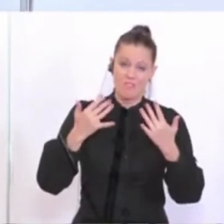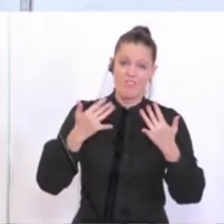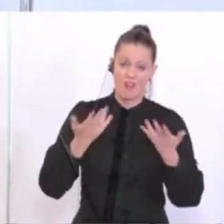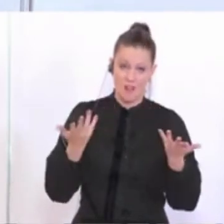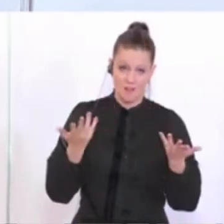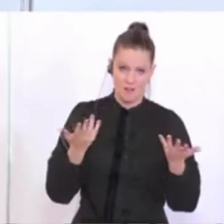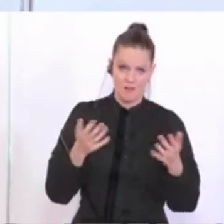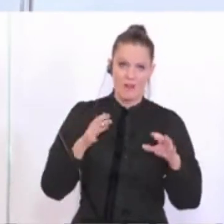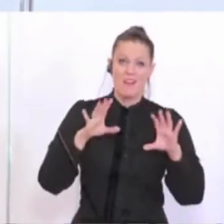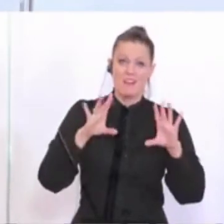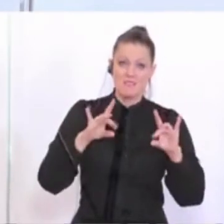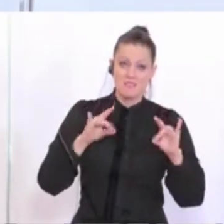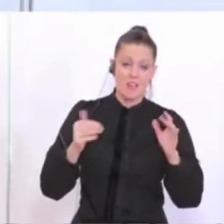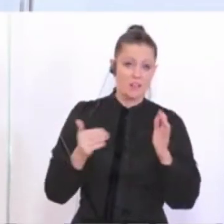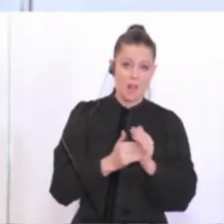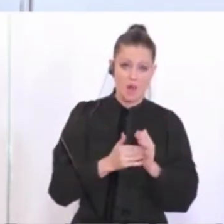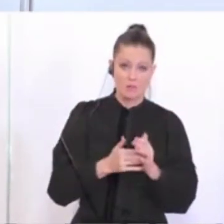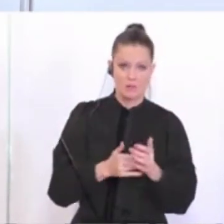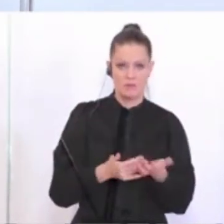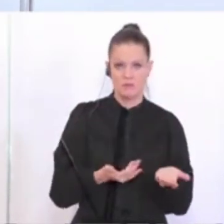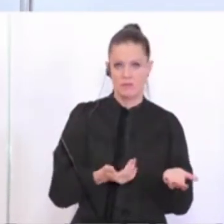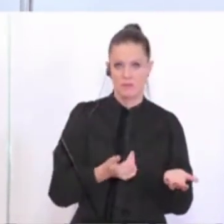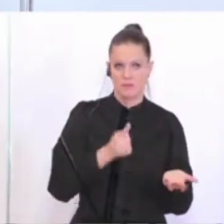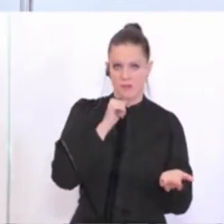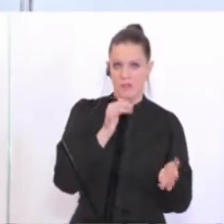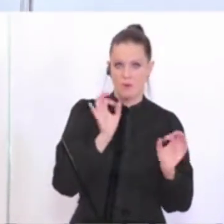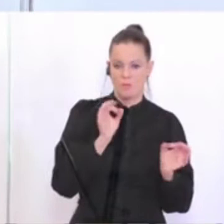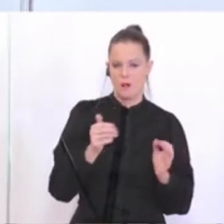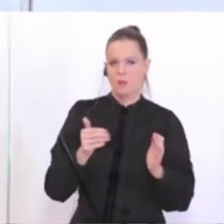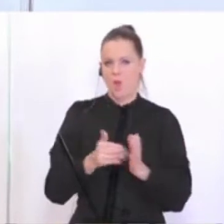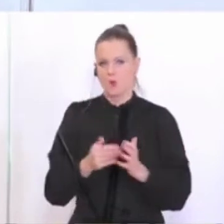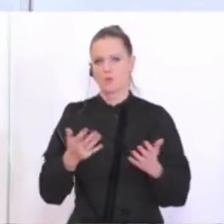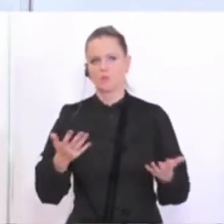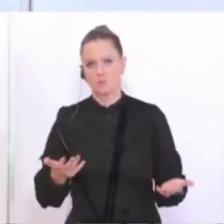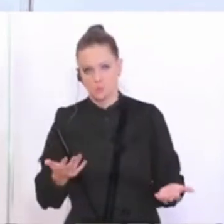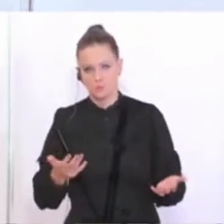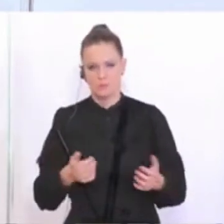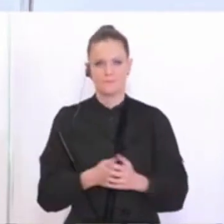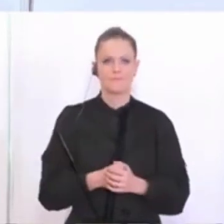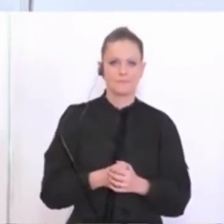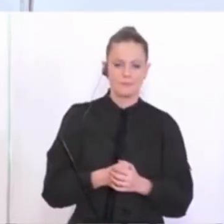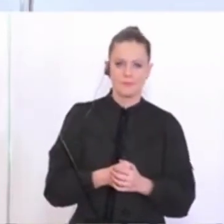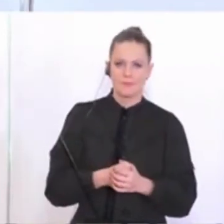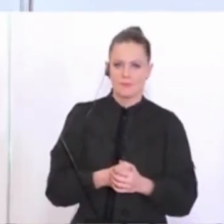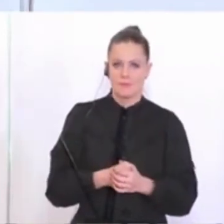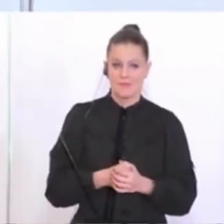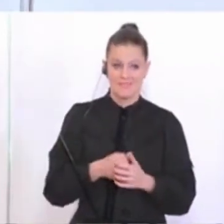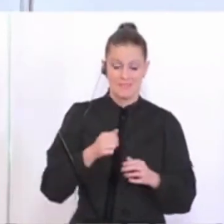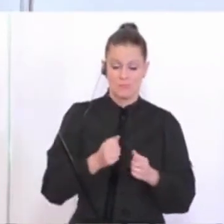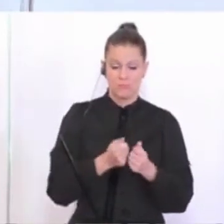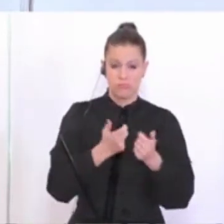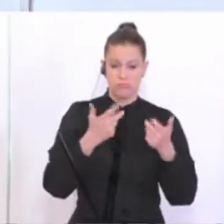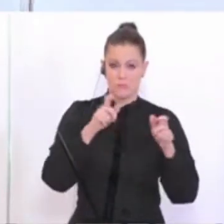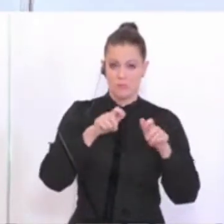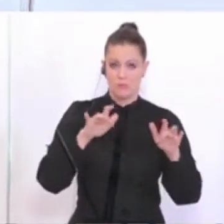Zehntausende sind weniger günstig als Tausend, denke ich. Weil natürlich mit jeder Zahl sich dann trotzdem die Wahrscheinlichkeit erhöht bei allen